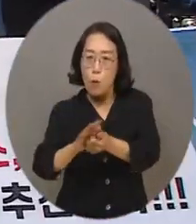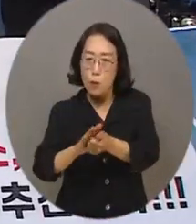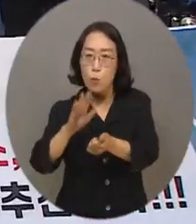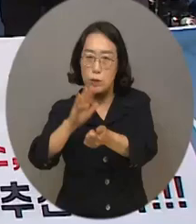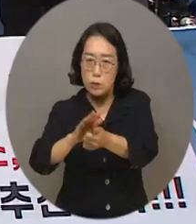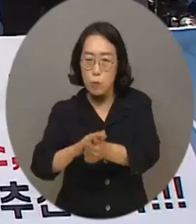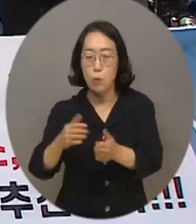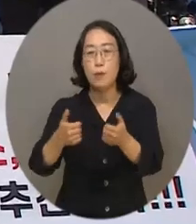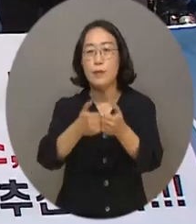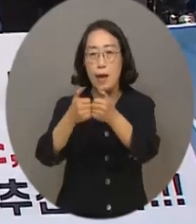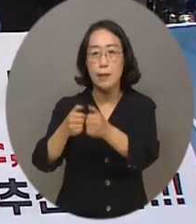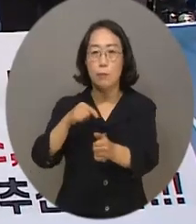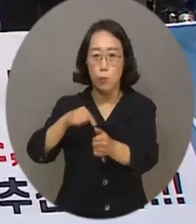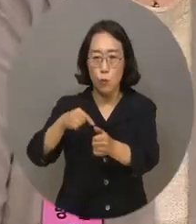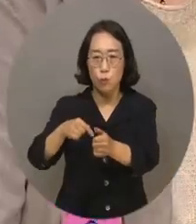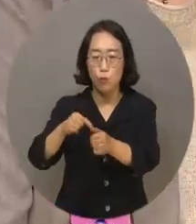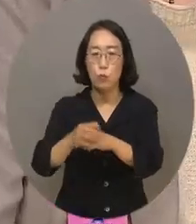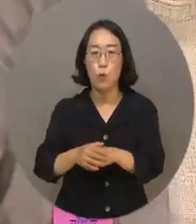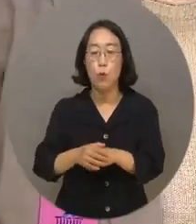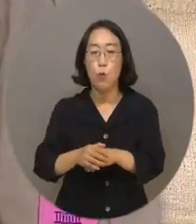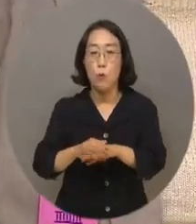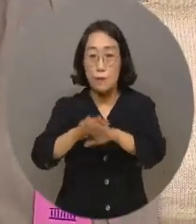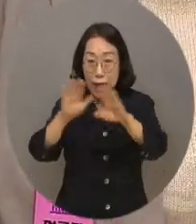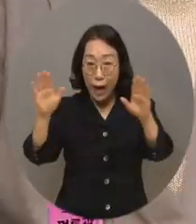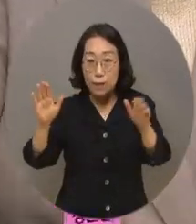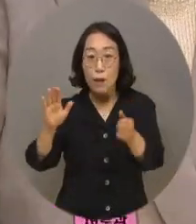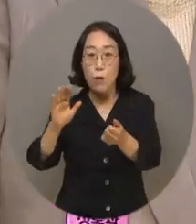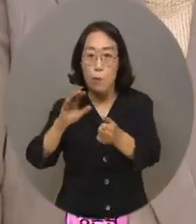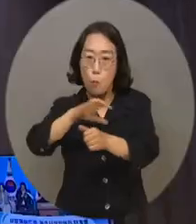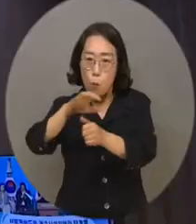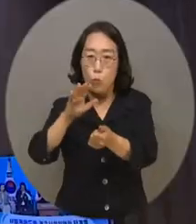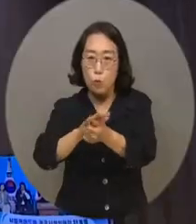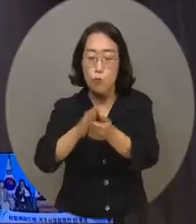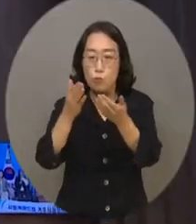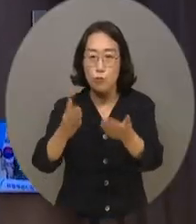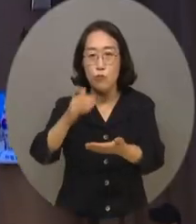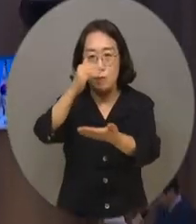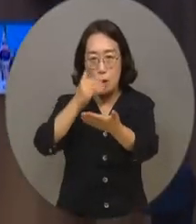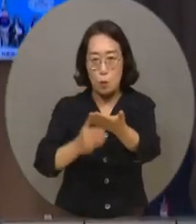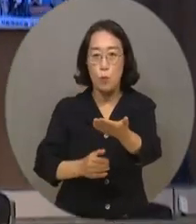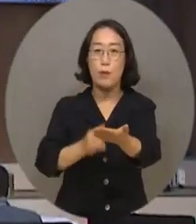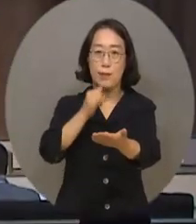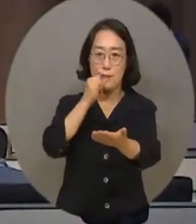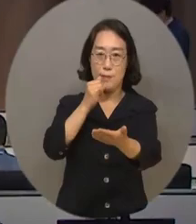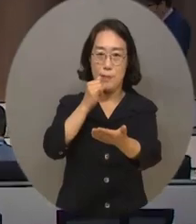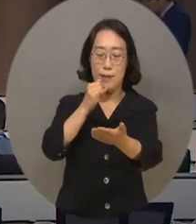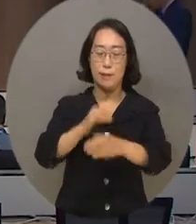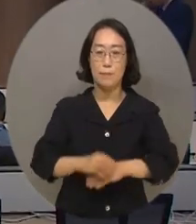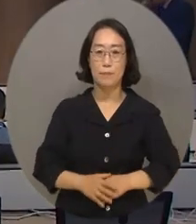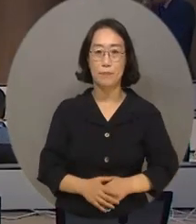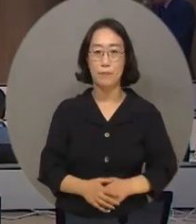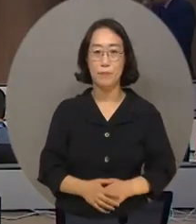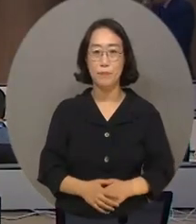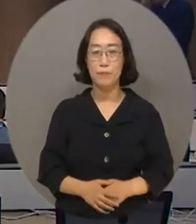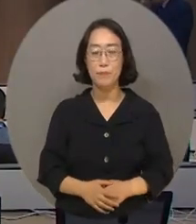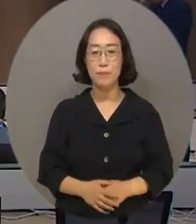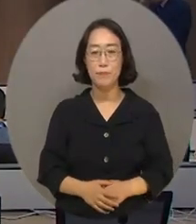상담과 교육 훈련, 주거환경 서비스 지원 등이 담겼습니다. 복지TV 뉴스 최유라입니다. olika 조각의 퍼포먼 기상캐스터 이어트